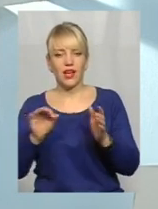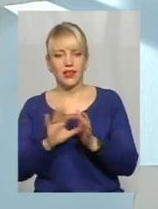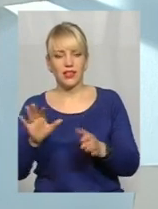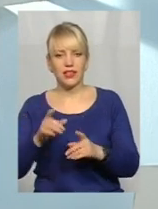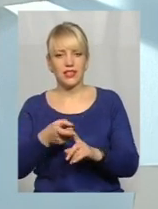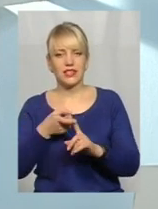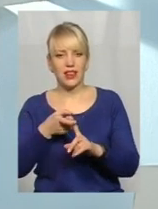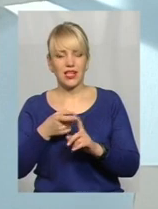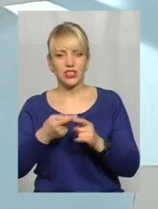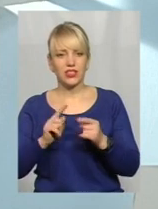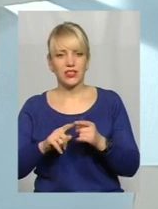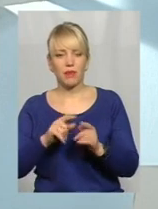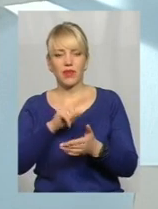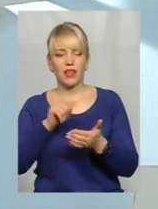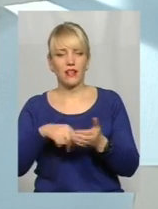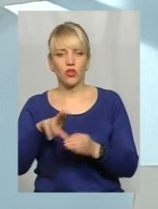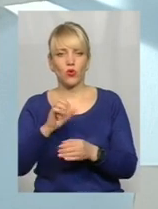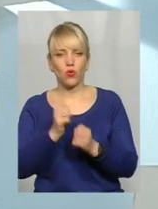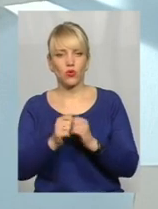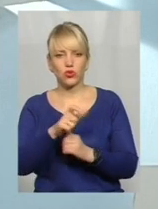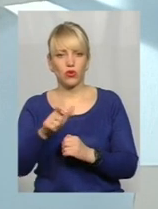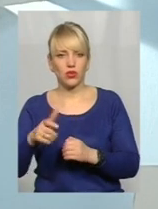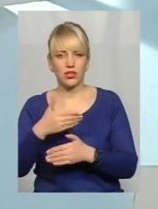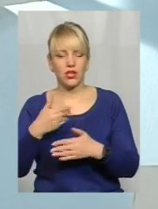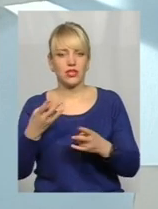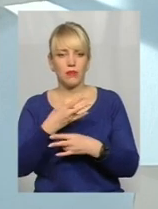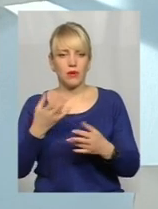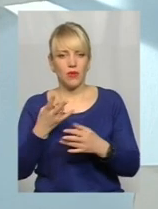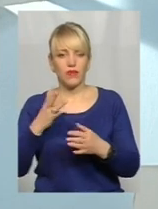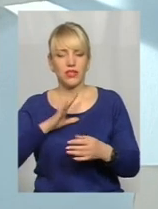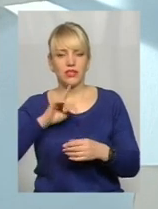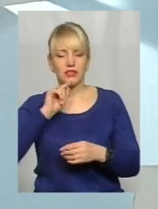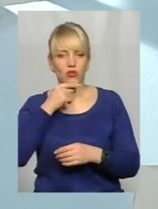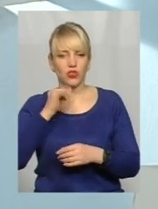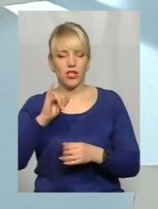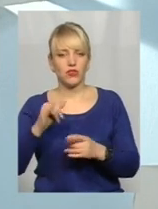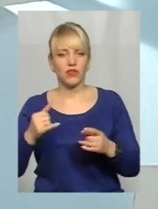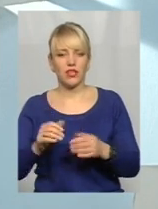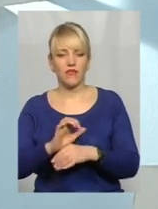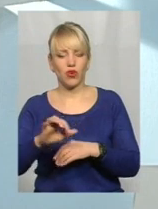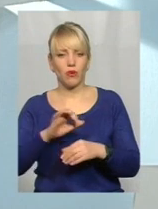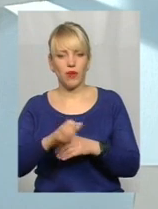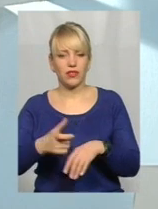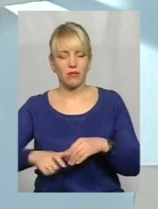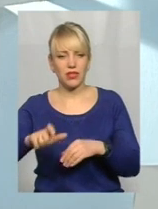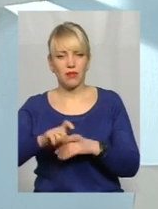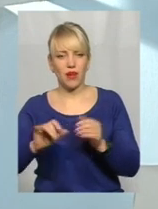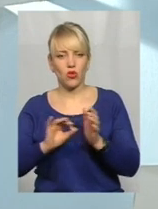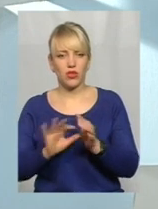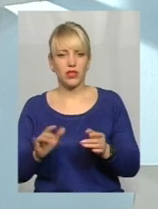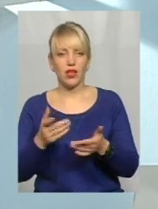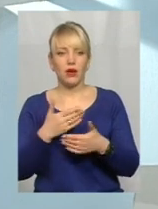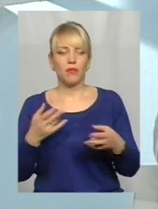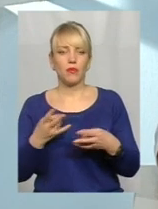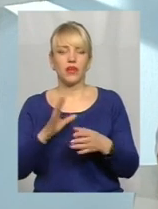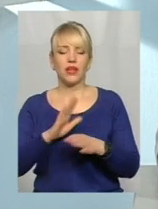питання до кожного з нас. Кожен з нас, як мінімум, має заощаджувати, але й максимум виробляти енергію. Тому що ми йдемо до того, що не